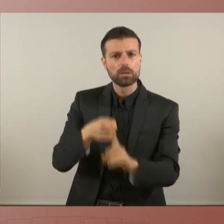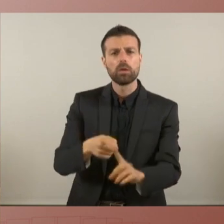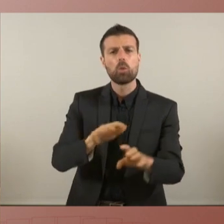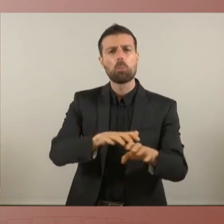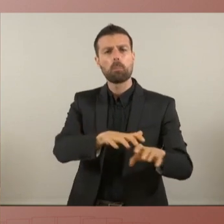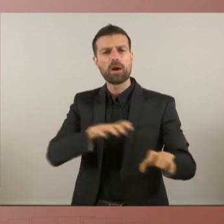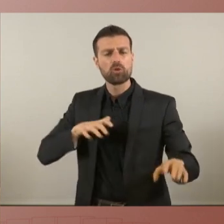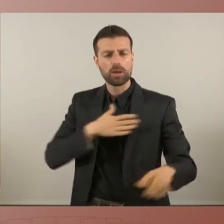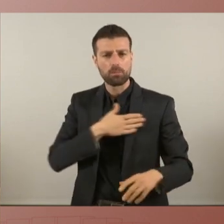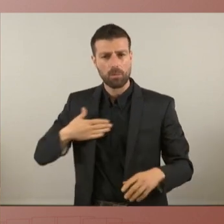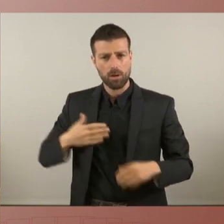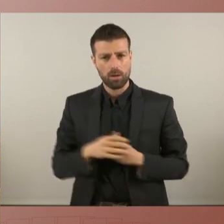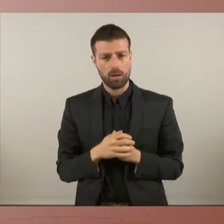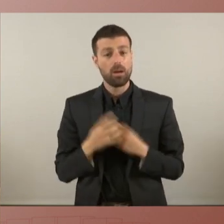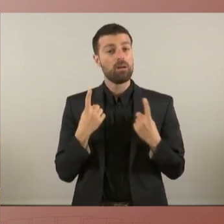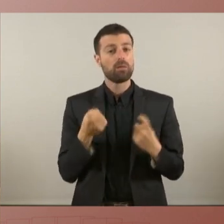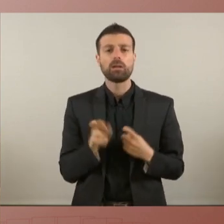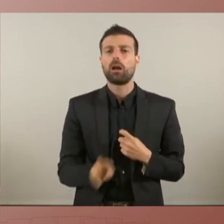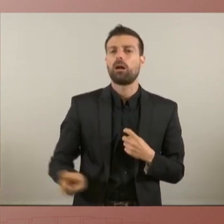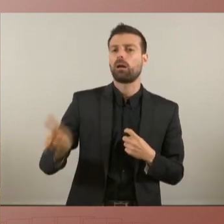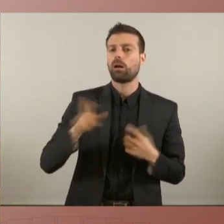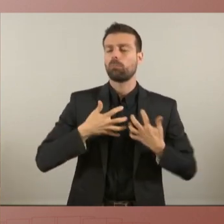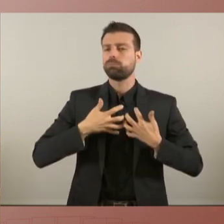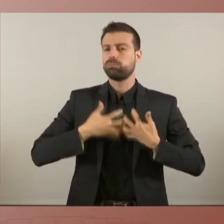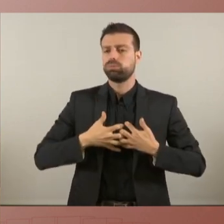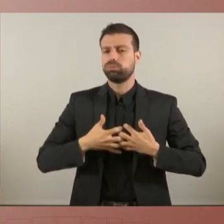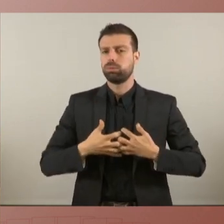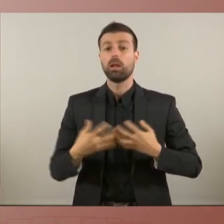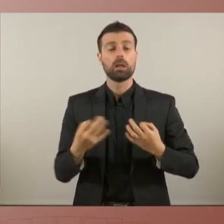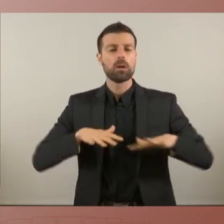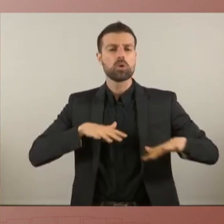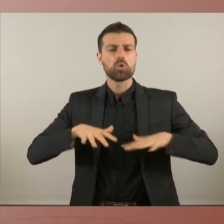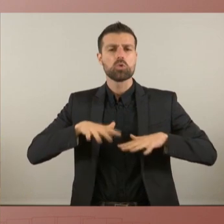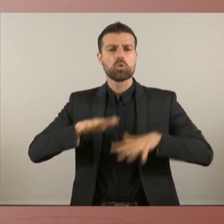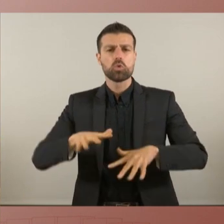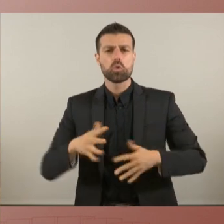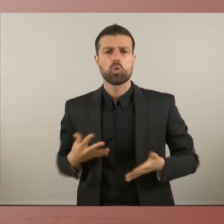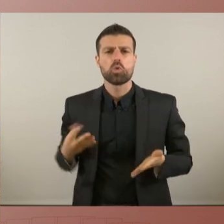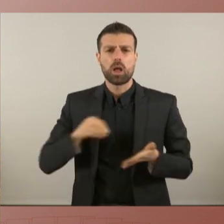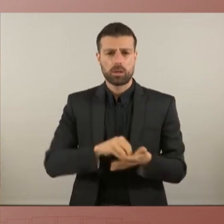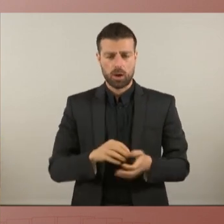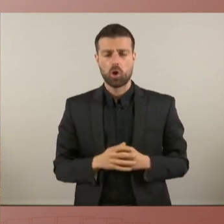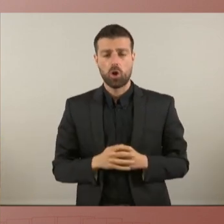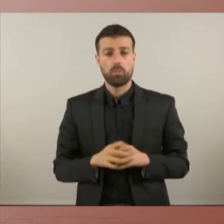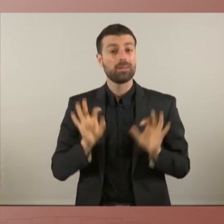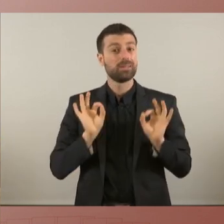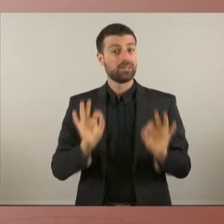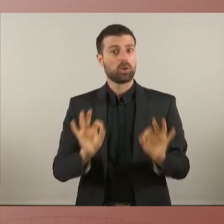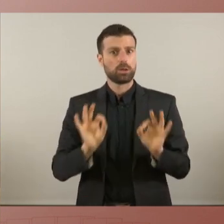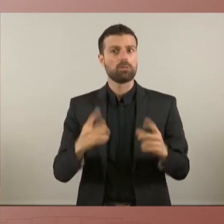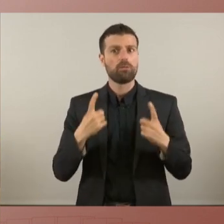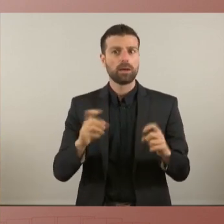haurem de reactivar-nos haurem de tornar a mobilitzar i sobretot caldrà mirar en fora